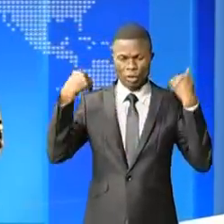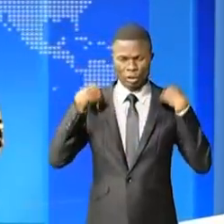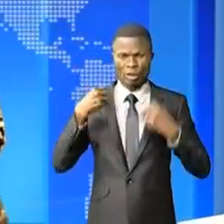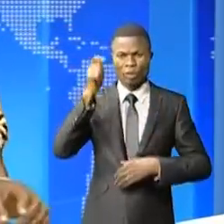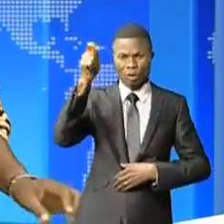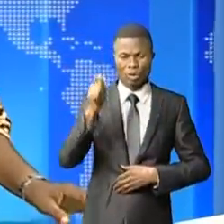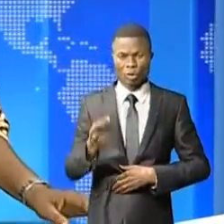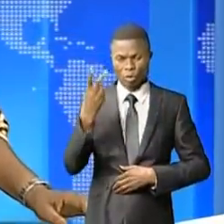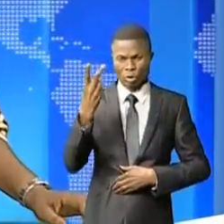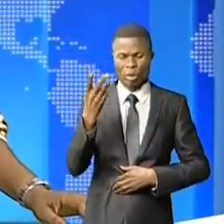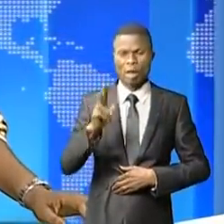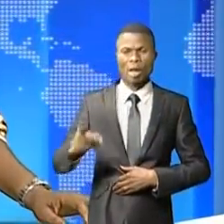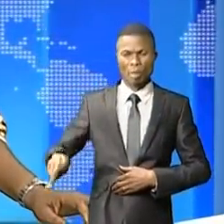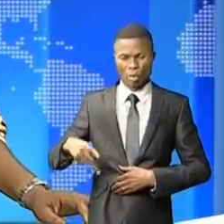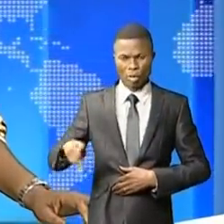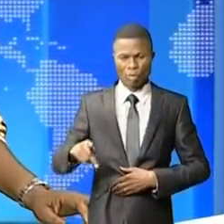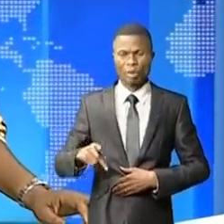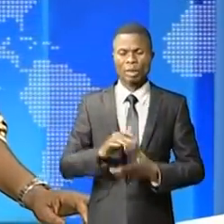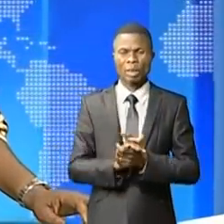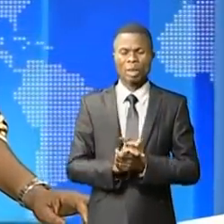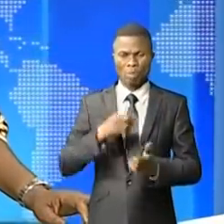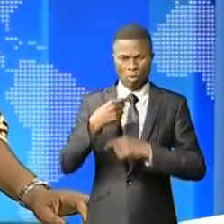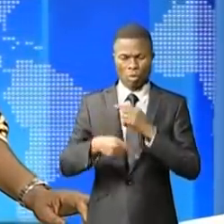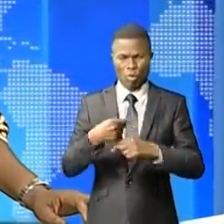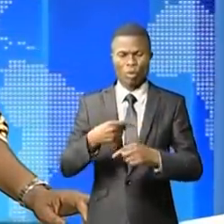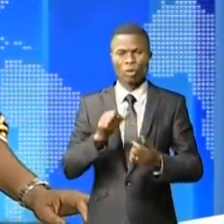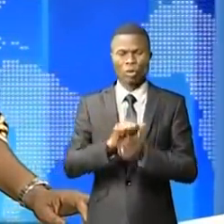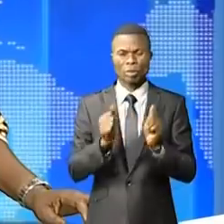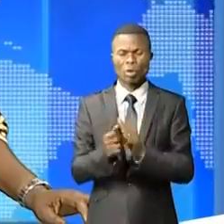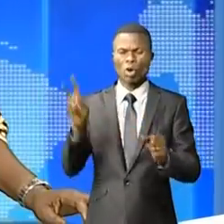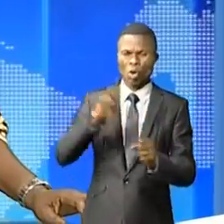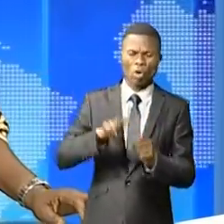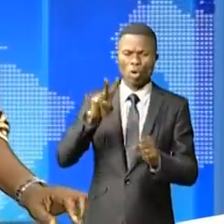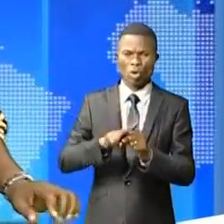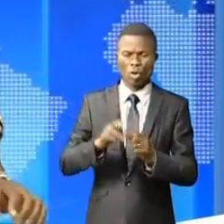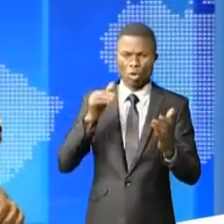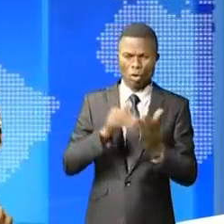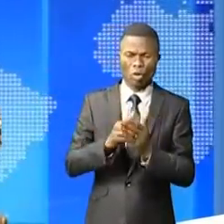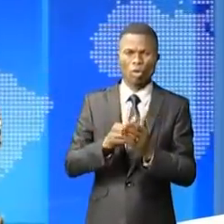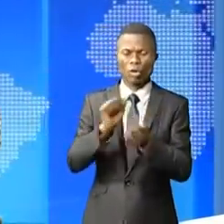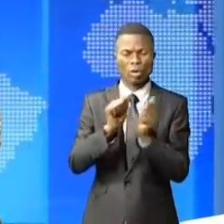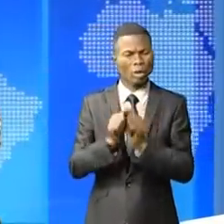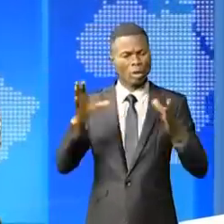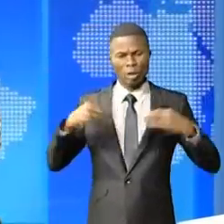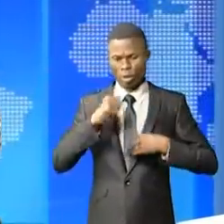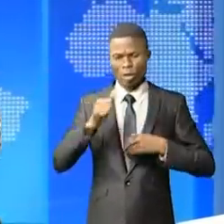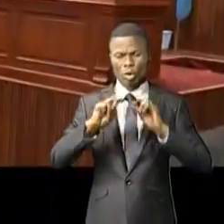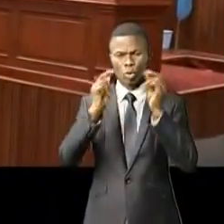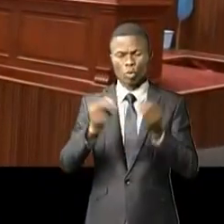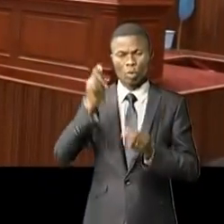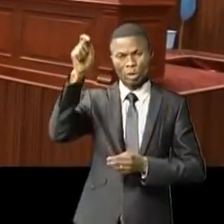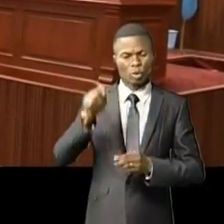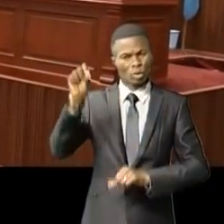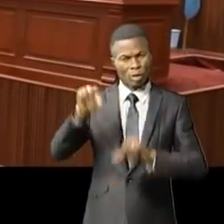dans ces deux provinces en voie de la violence aveuglée et inacceptable de groupes armés